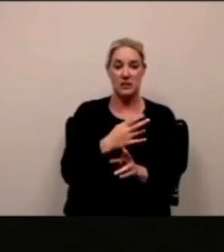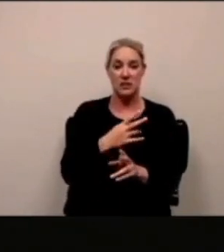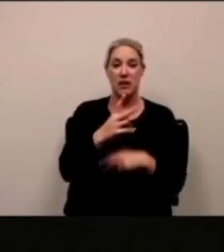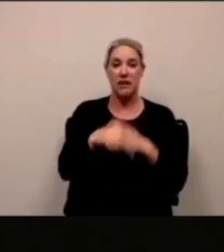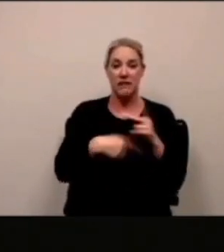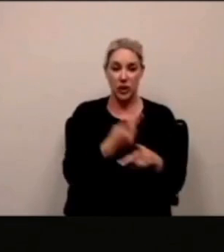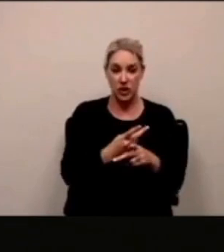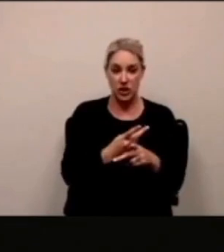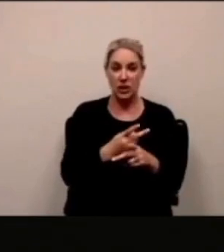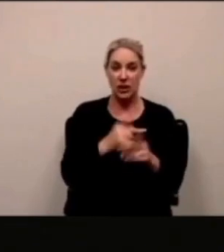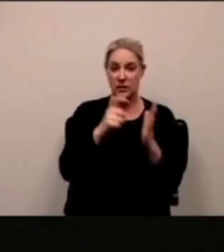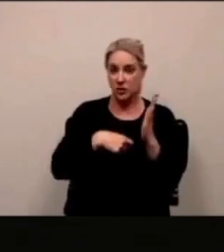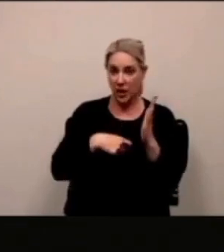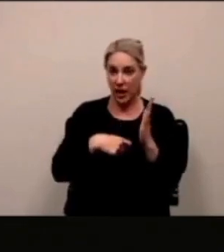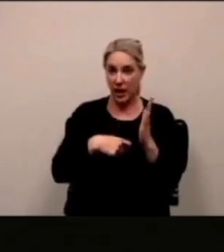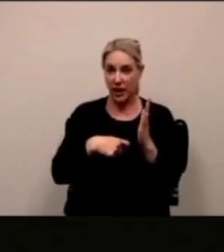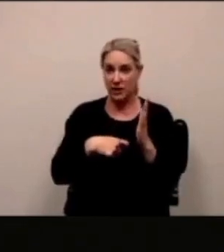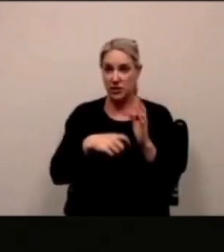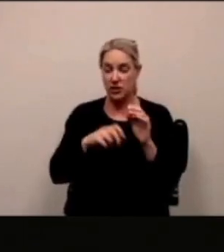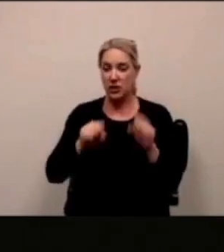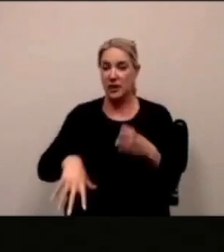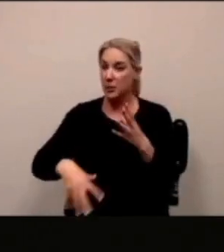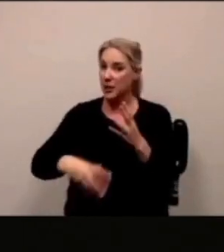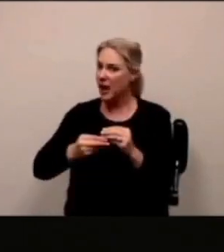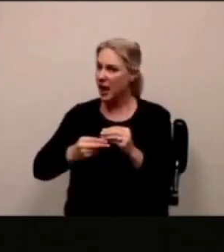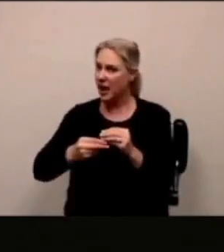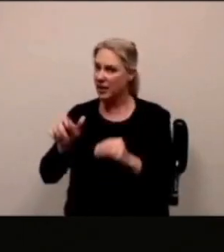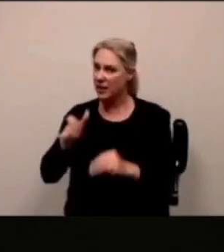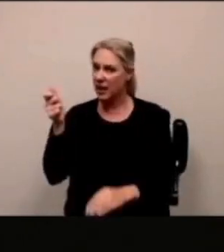parlo dell'estensione per l'estensione breve di scratch